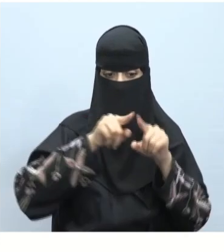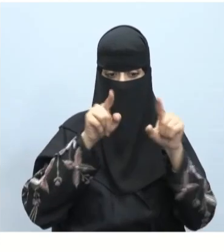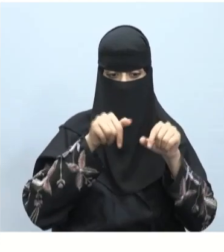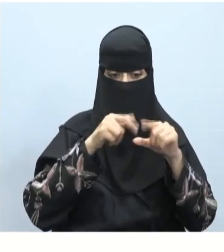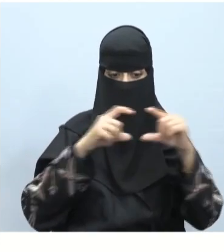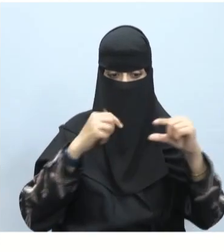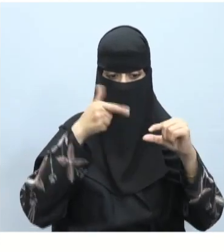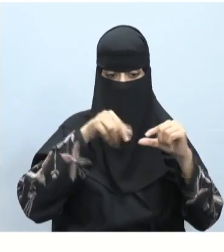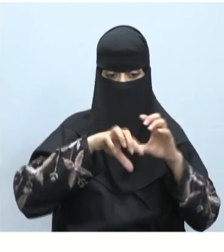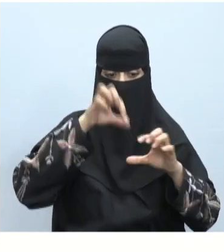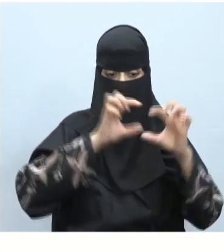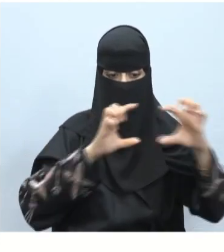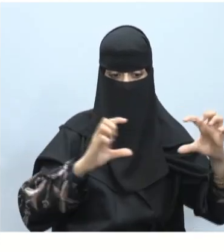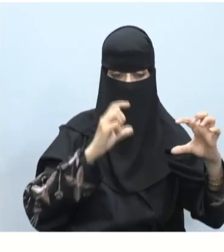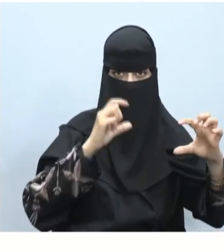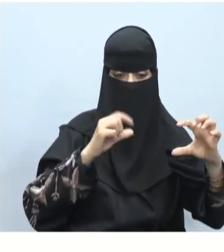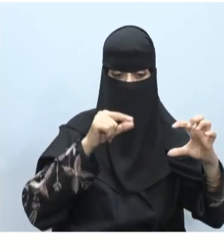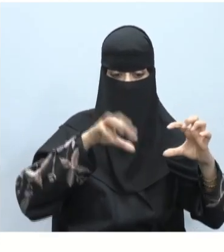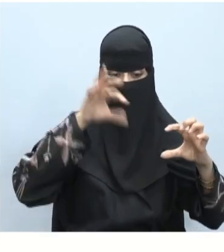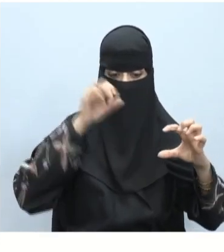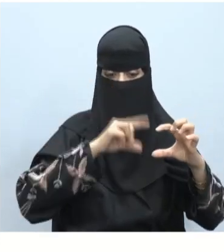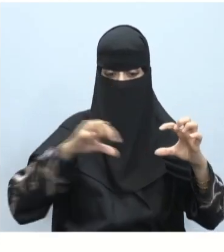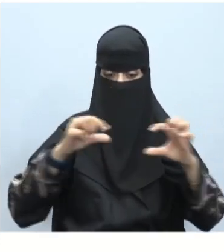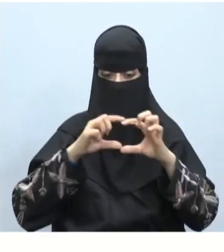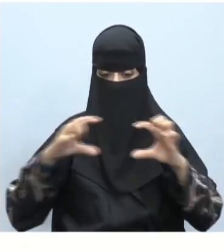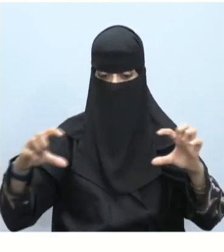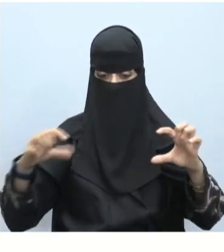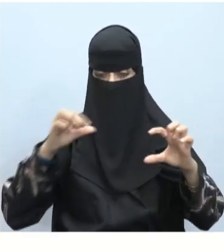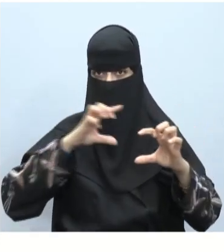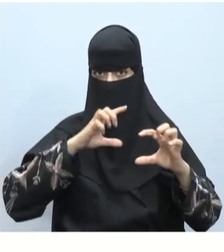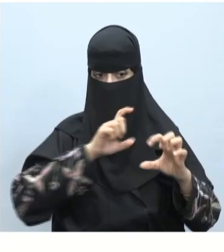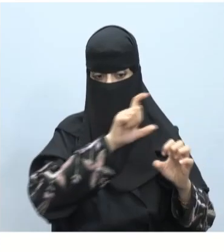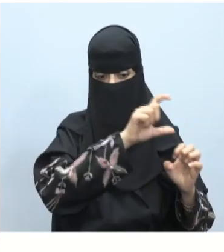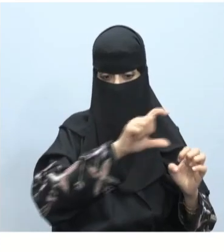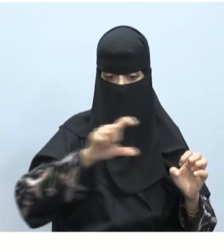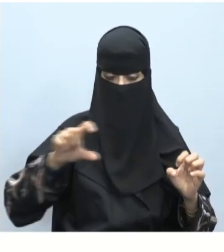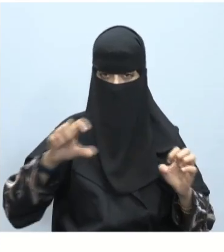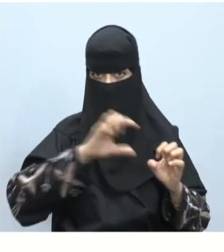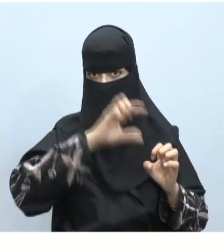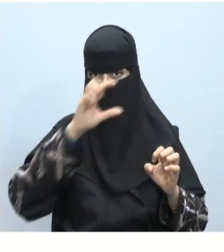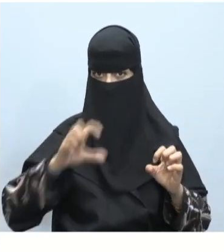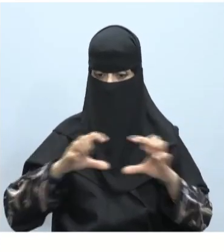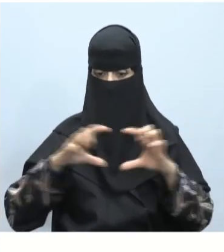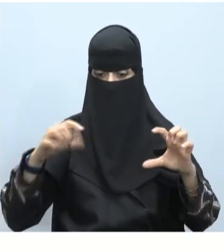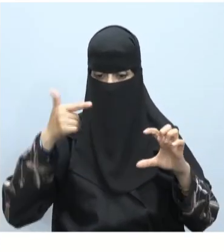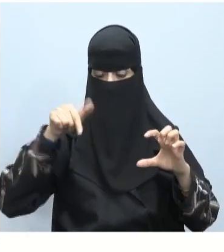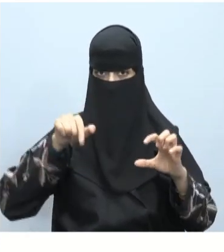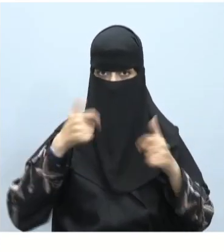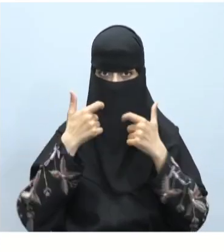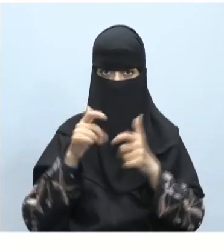نقوم باختيار المحتوى الوحدة التي نريد ونقوم بسحبها وإفلاتها في الموقع نلاحظ